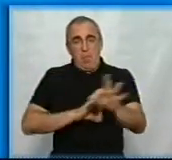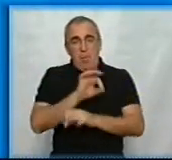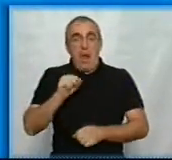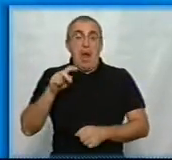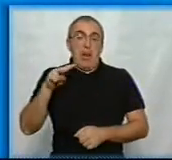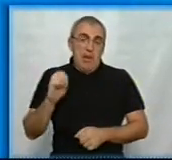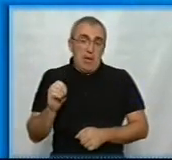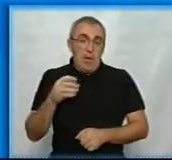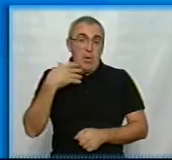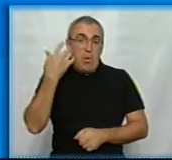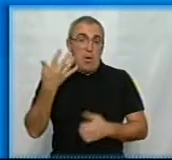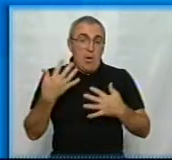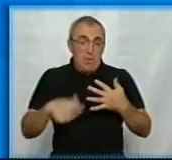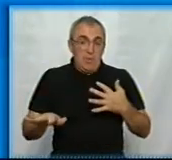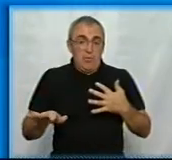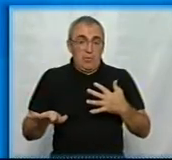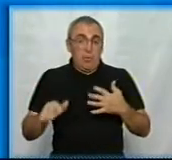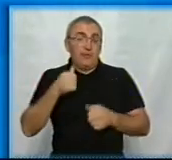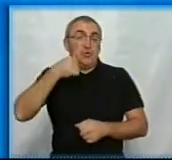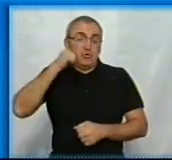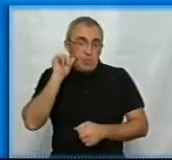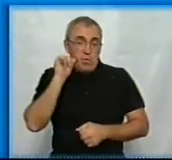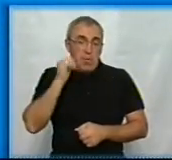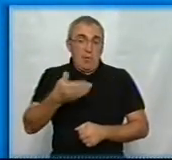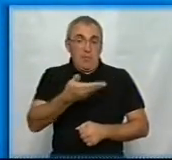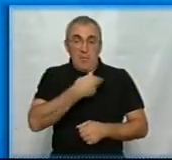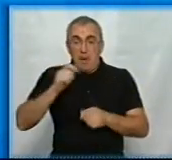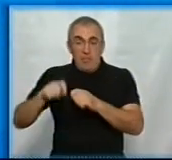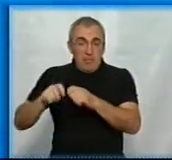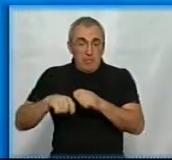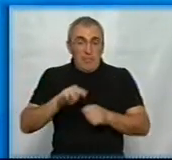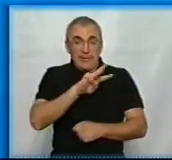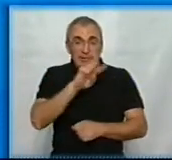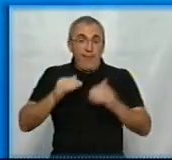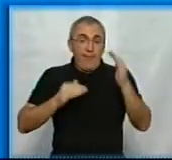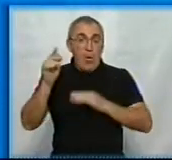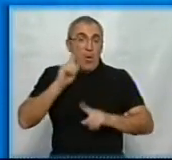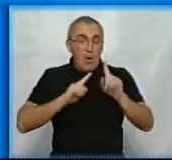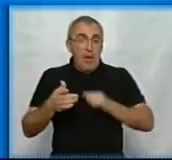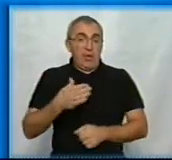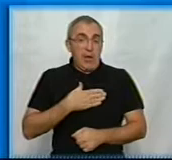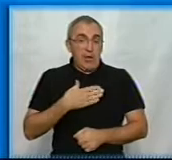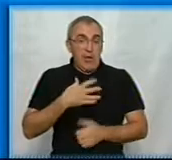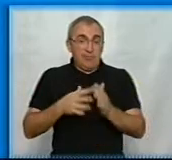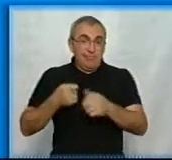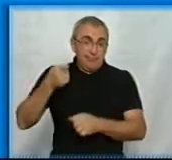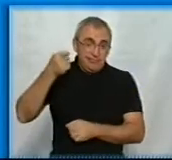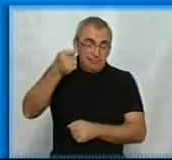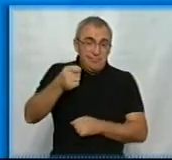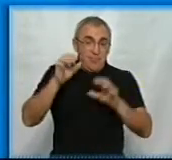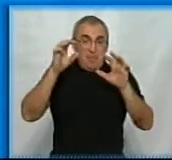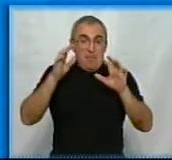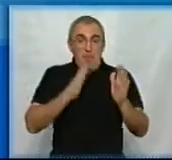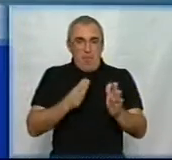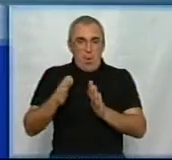коли вже безпосередньо вчора ми перевірили сайт Верховної Ради, то наше питання із порядку денного